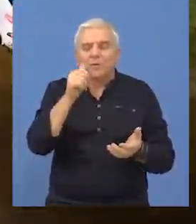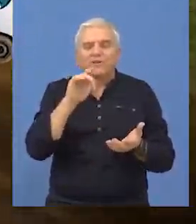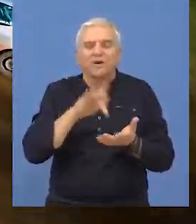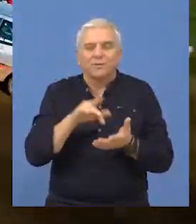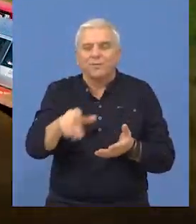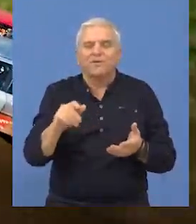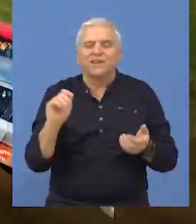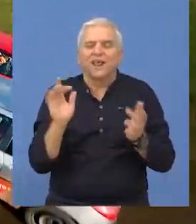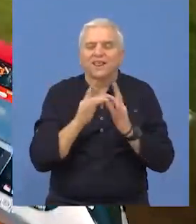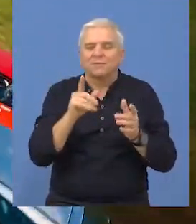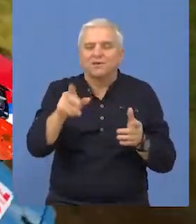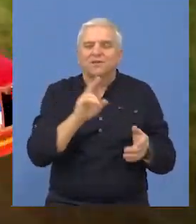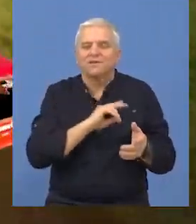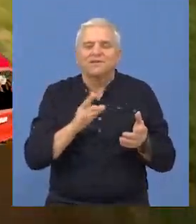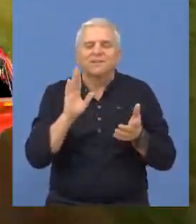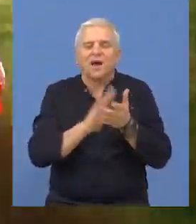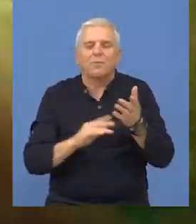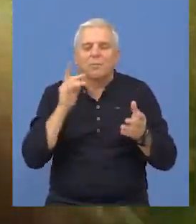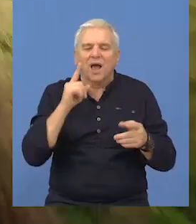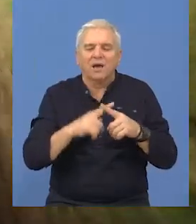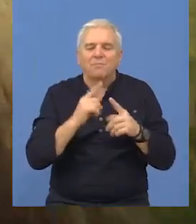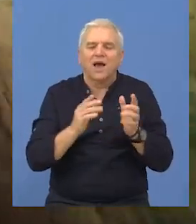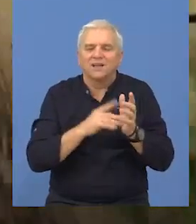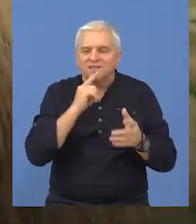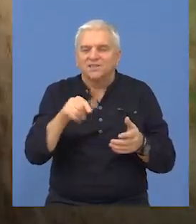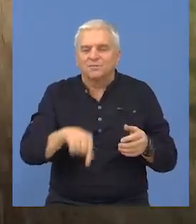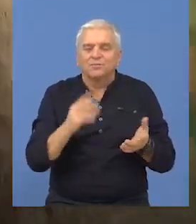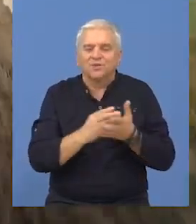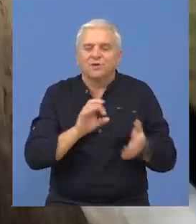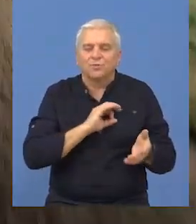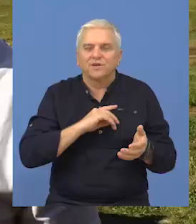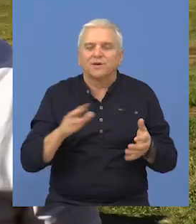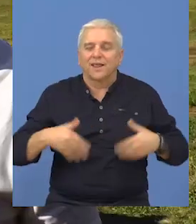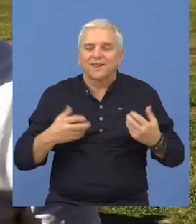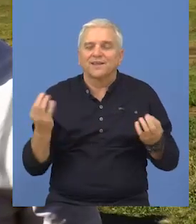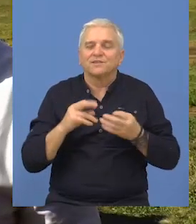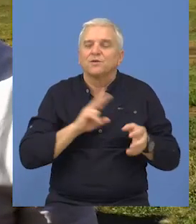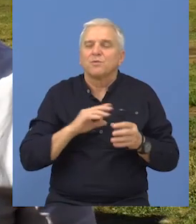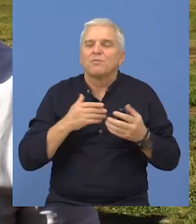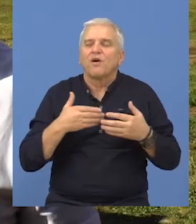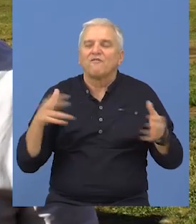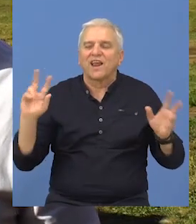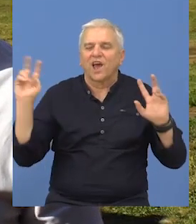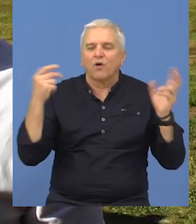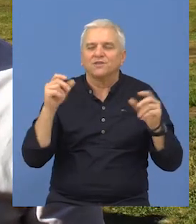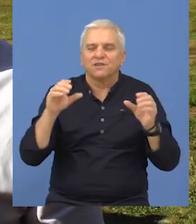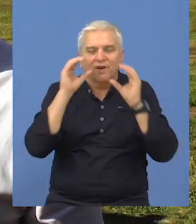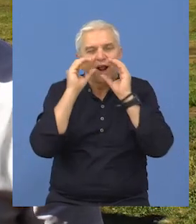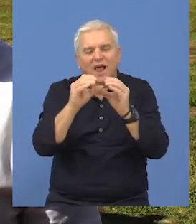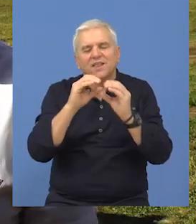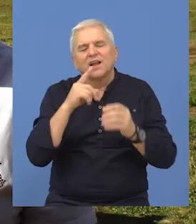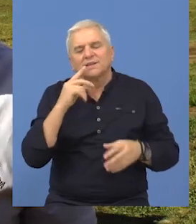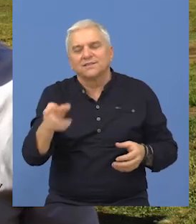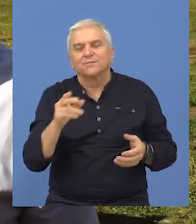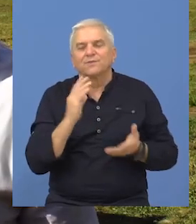ovde i da će prva trka tog takmičenja koji nosi naziv Max Challenge upravo biti ovdje u Bečeju. Jako nam je drago što imamo veliki odziv publike i